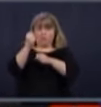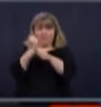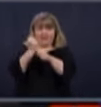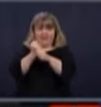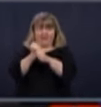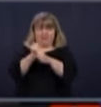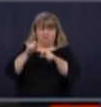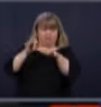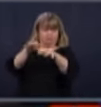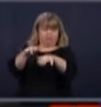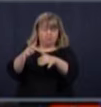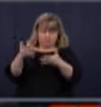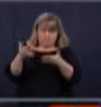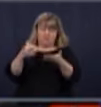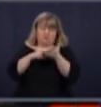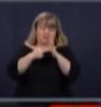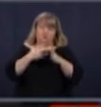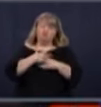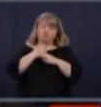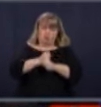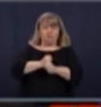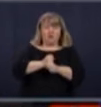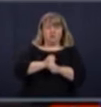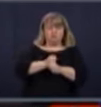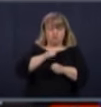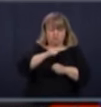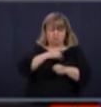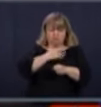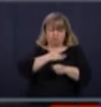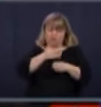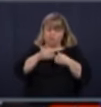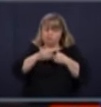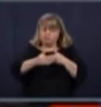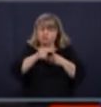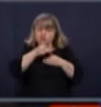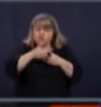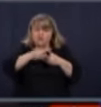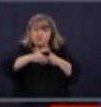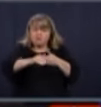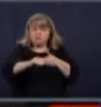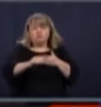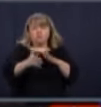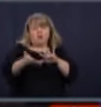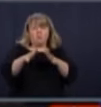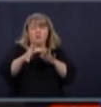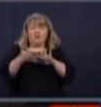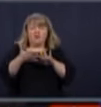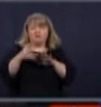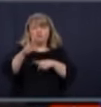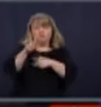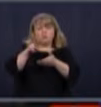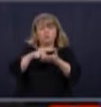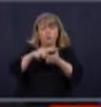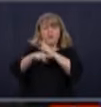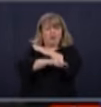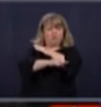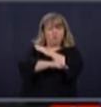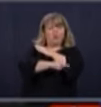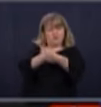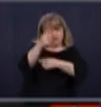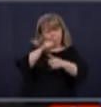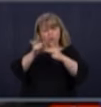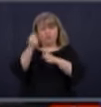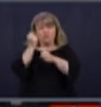est confiant que dans les prochains jours, on devrait être capable d'avoir à peu près 2000 employés qui vont revenir